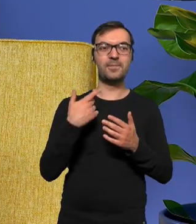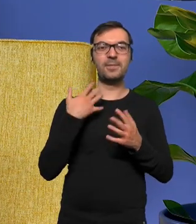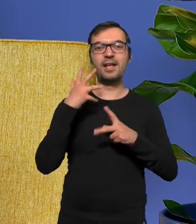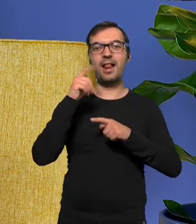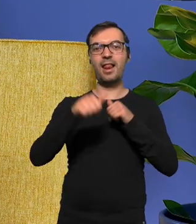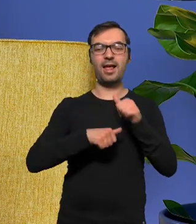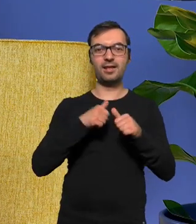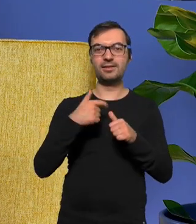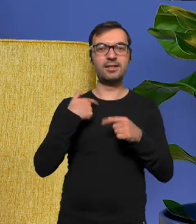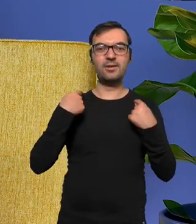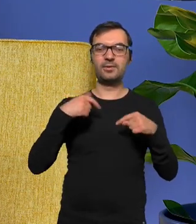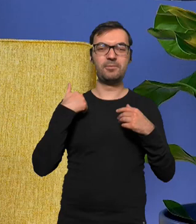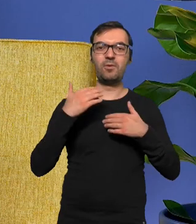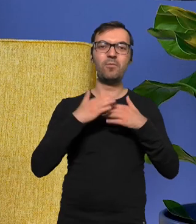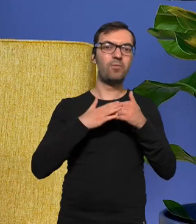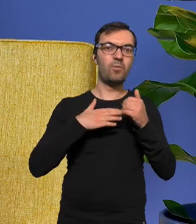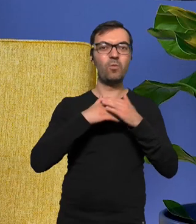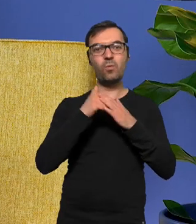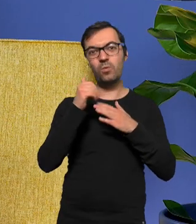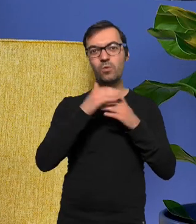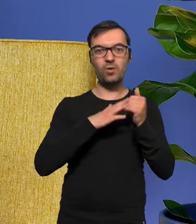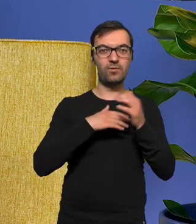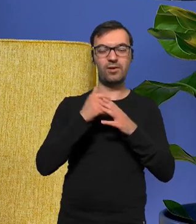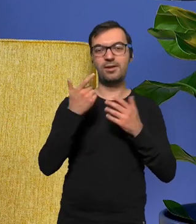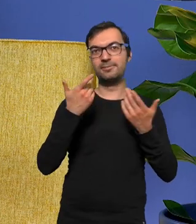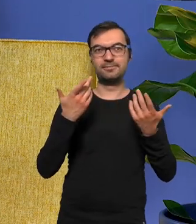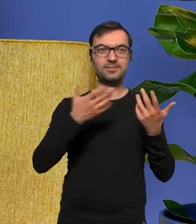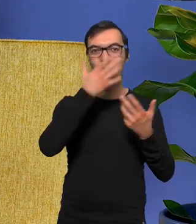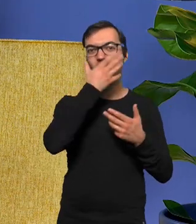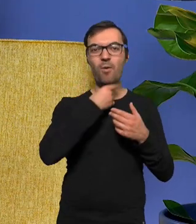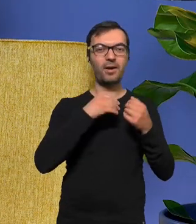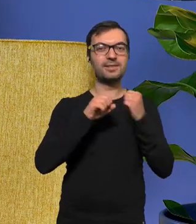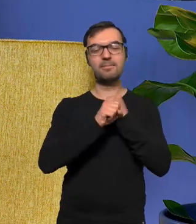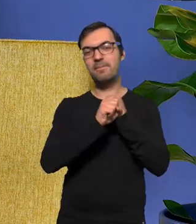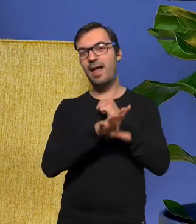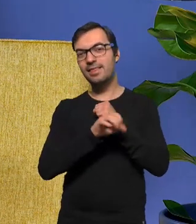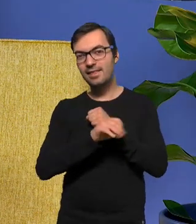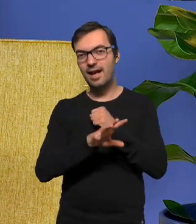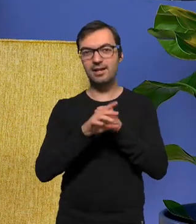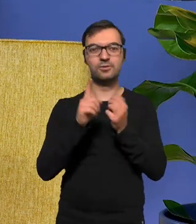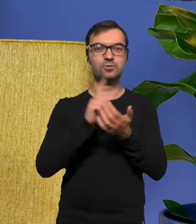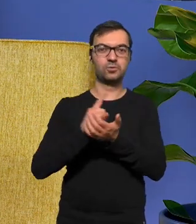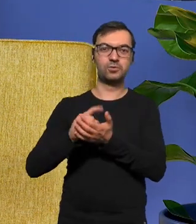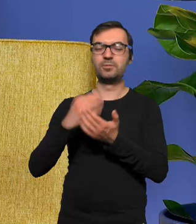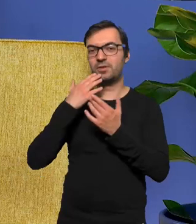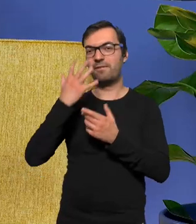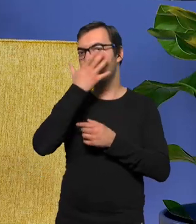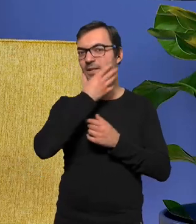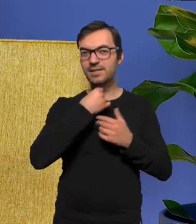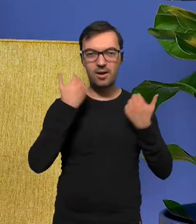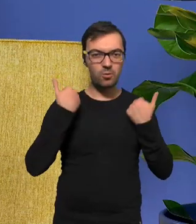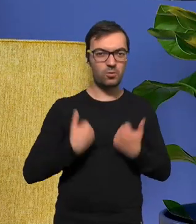przez lata nigdy nie budowaliśmy naszego medialnego sukcesu na podstawie wizerunku